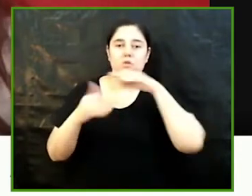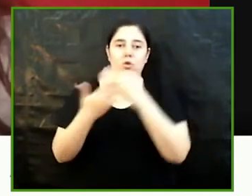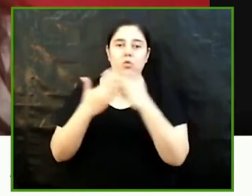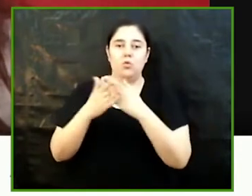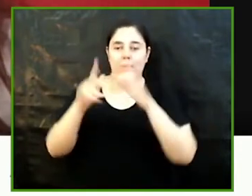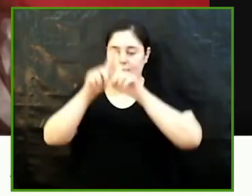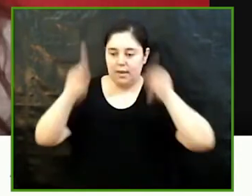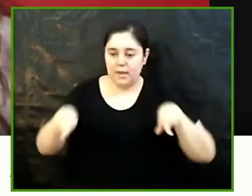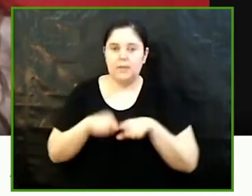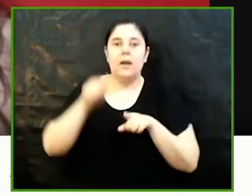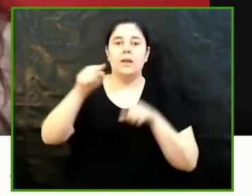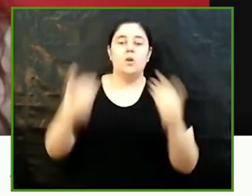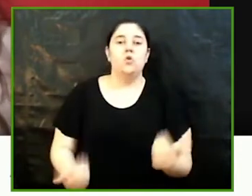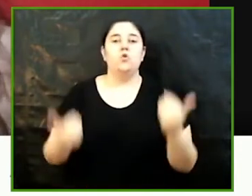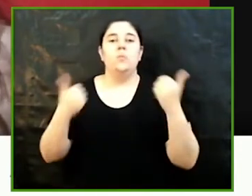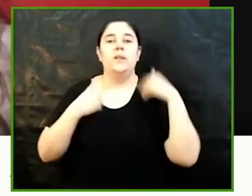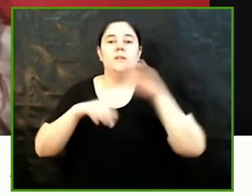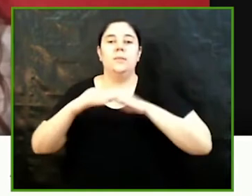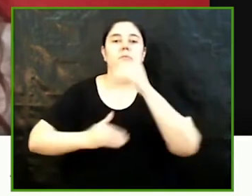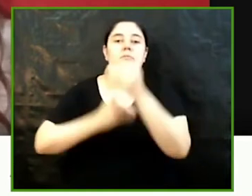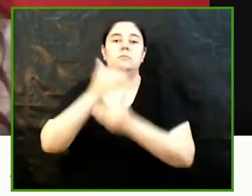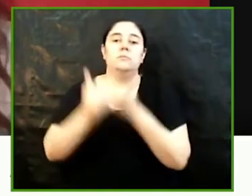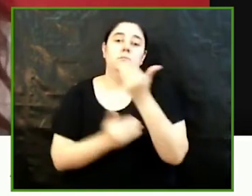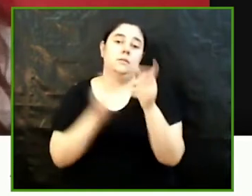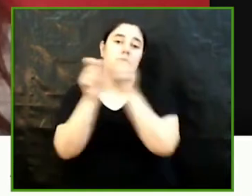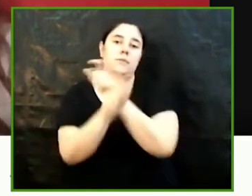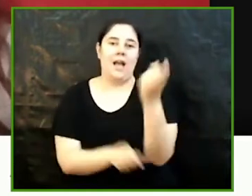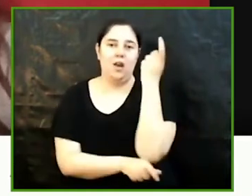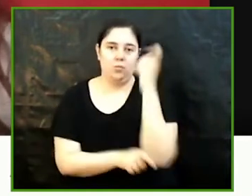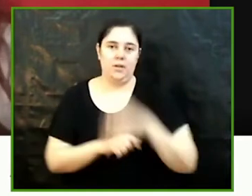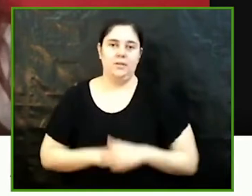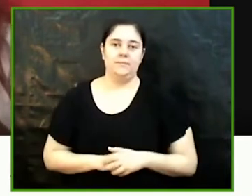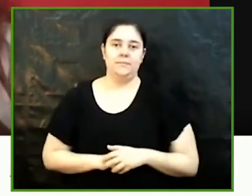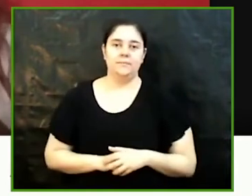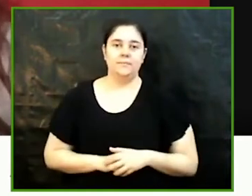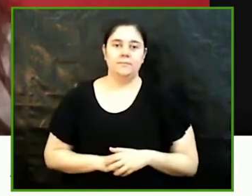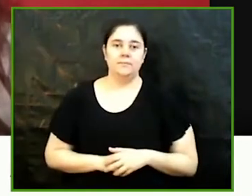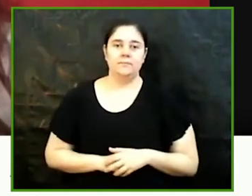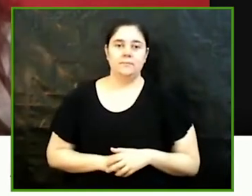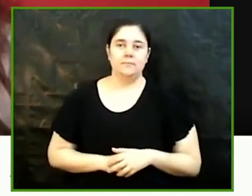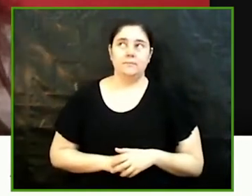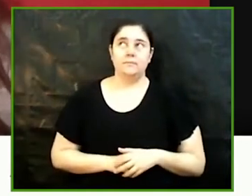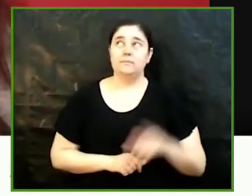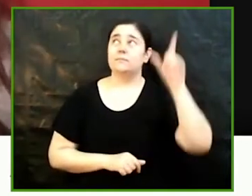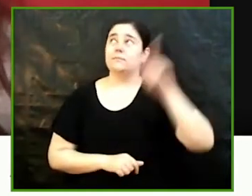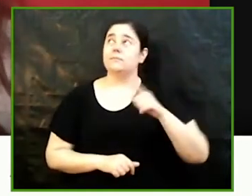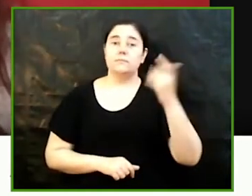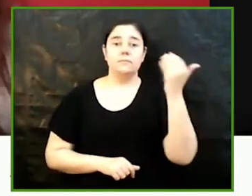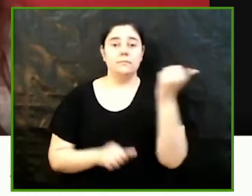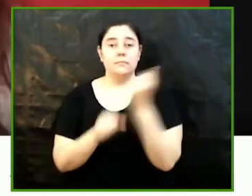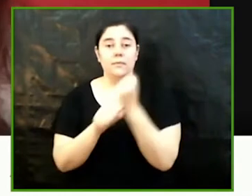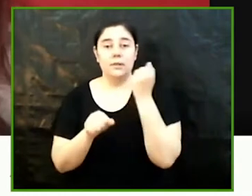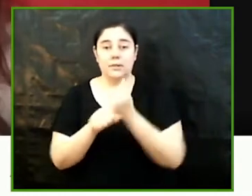reflectides les competències a desenvolupar per l'alumnat. I alhora aquest treball també pretén poder donar